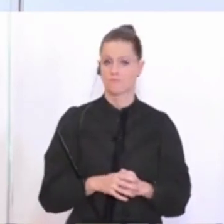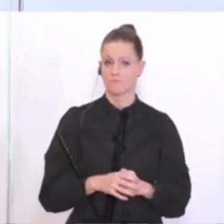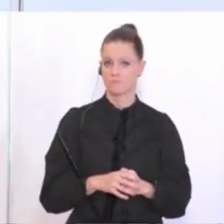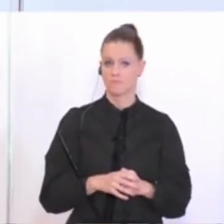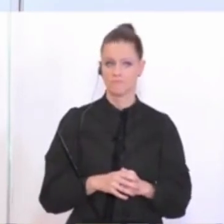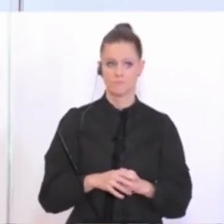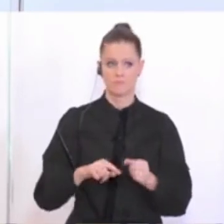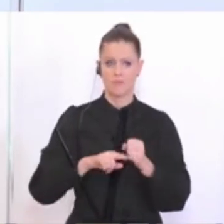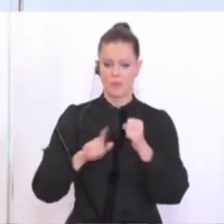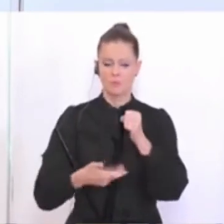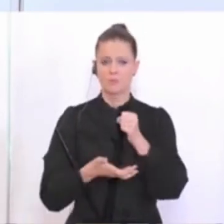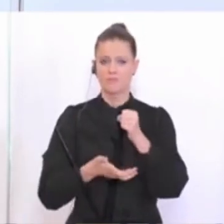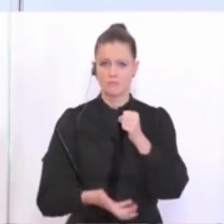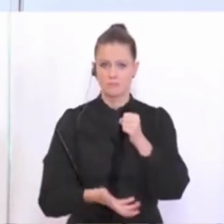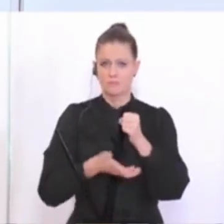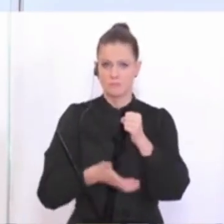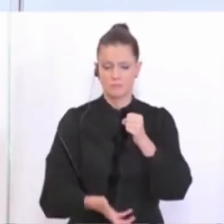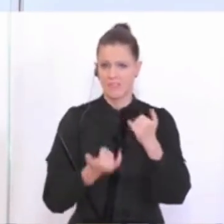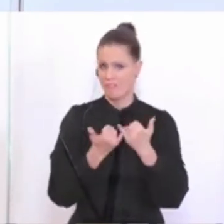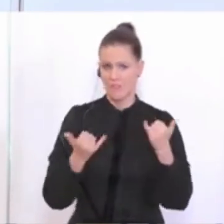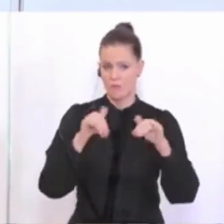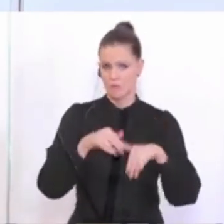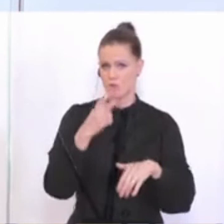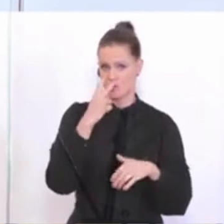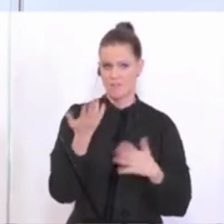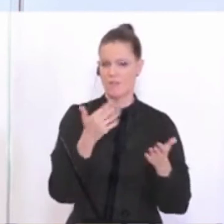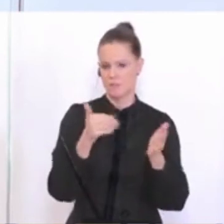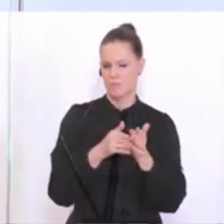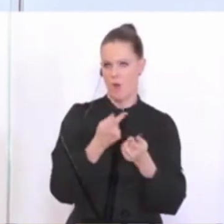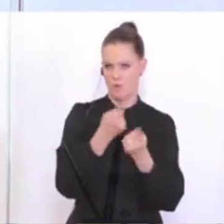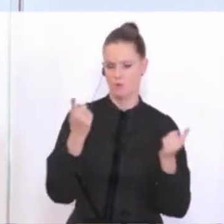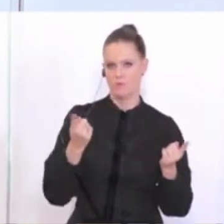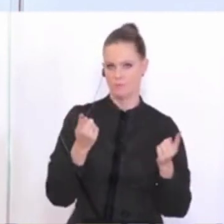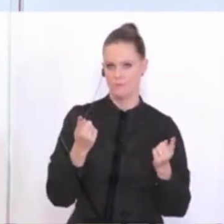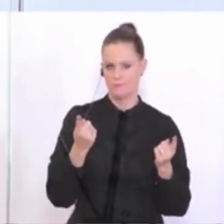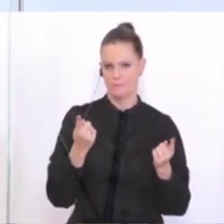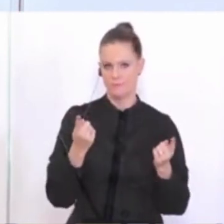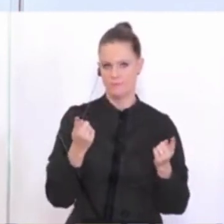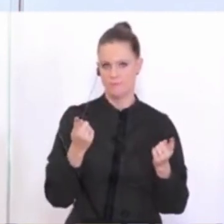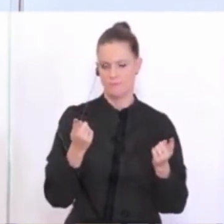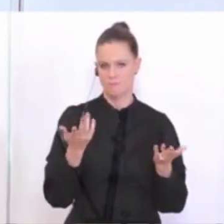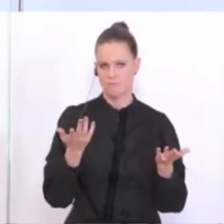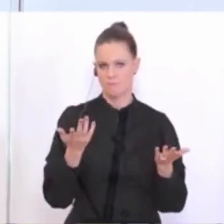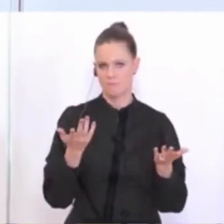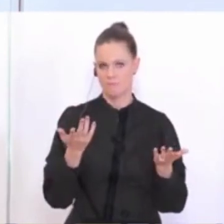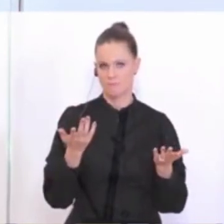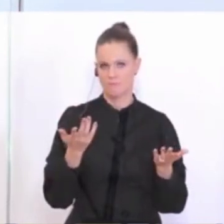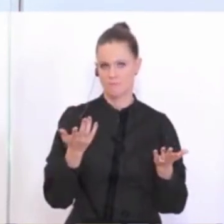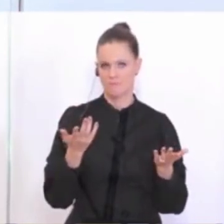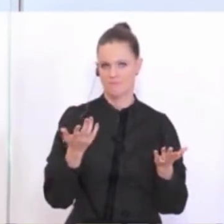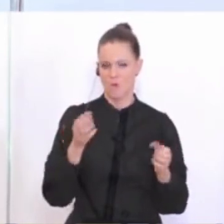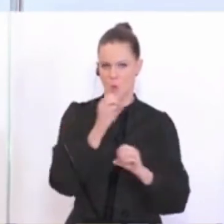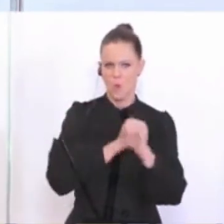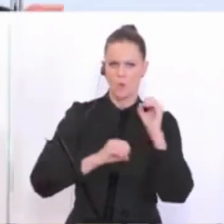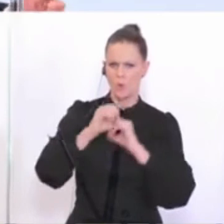Es gilt auch hier dem Prinzipien nach alles, was es braucht. Wir wollen da ja nicht die ökonomischen